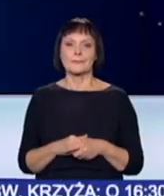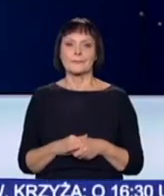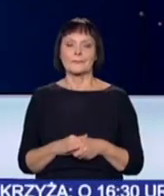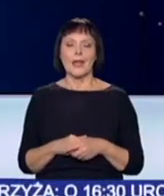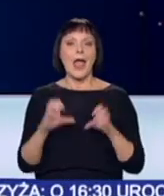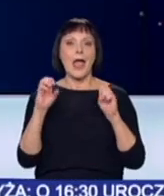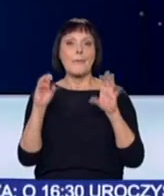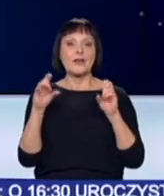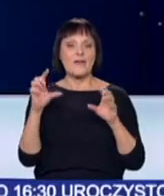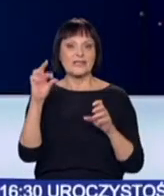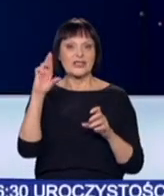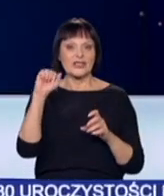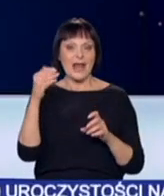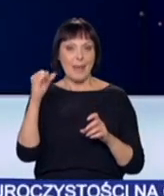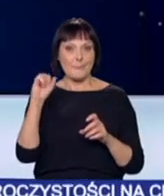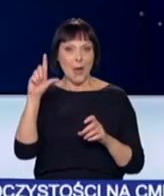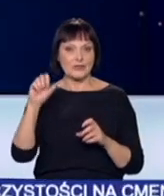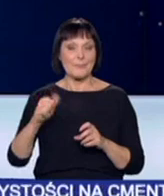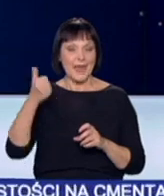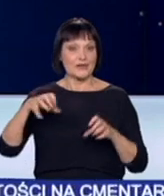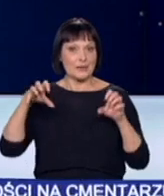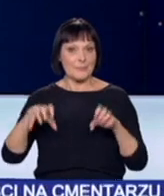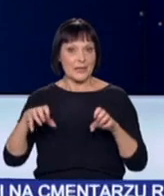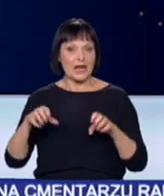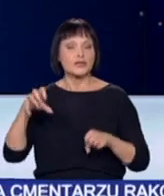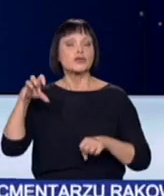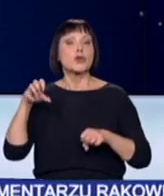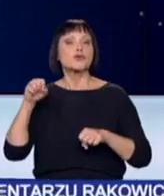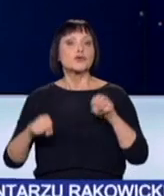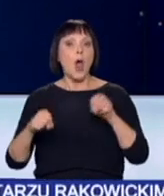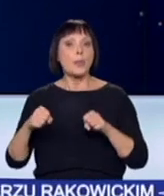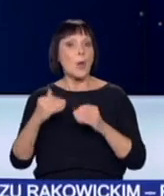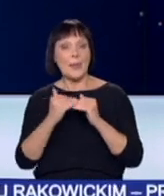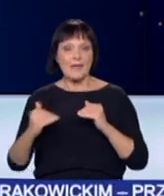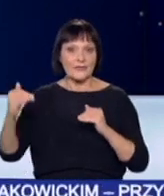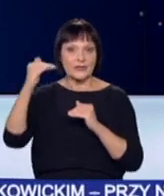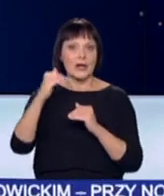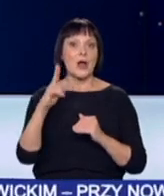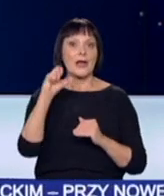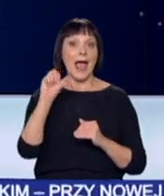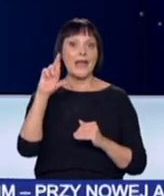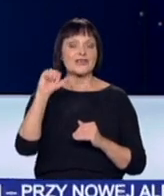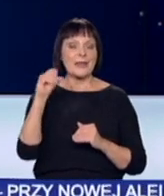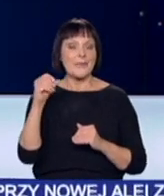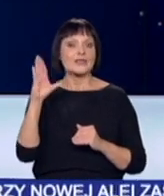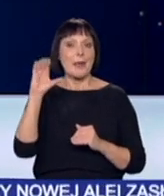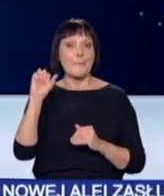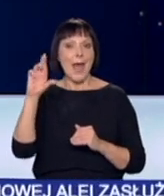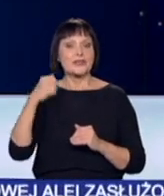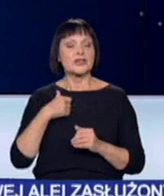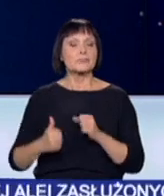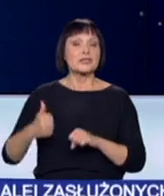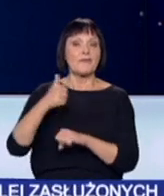Profesor Adam Strzęboż, były pierwszy prezes Sądu Najwyższego i Kazimierz Barczyk, przewodniczący Stowarzyszenia Gmin i